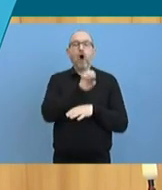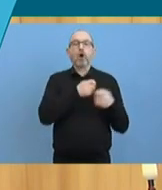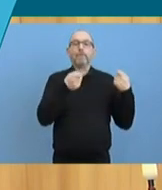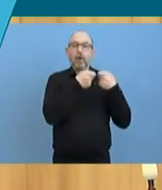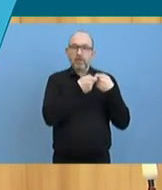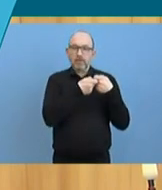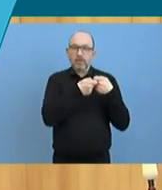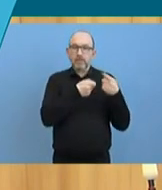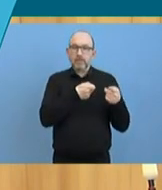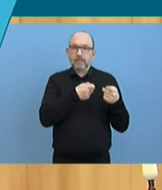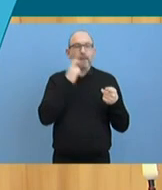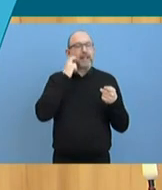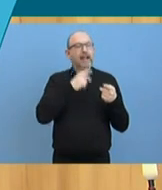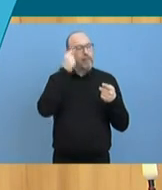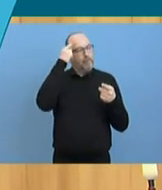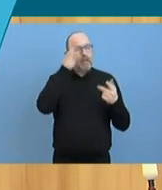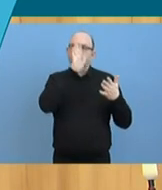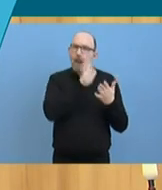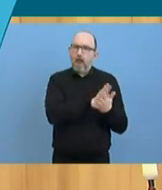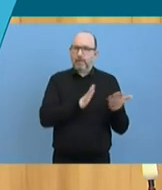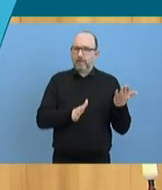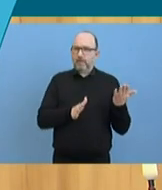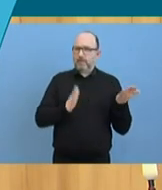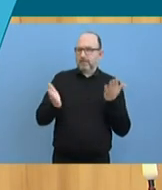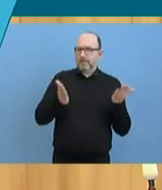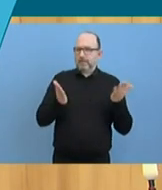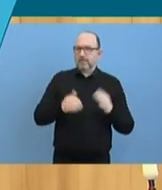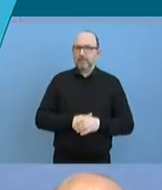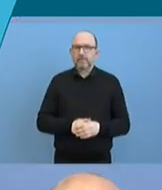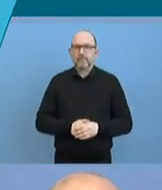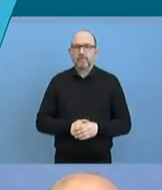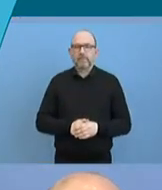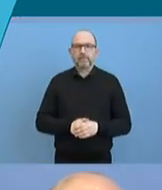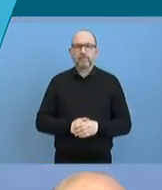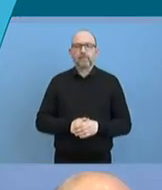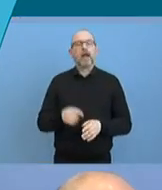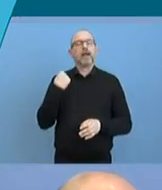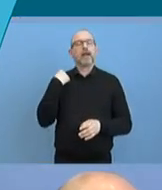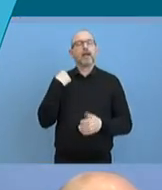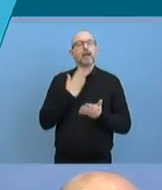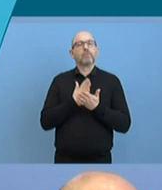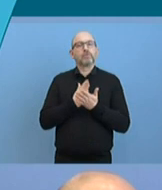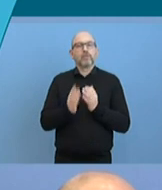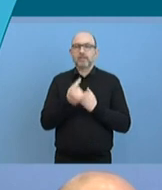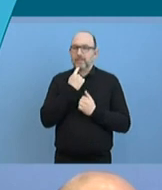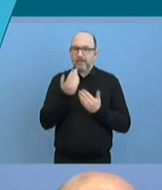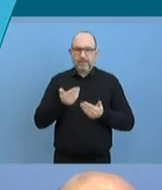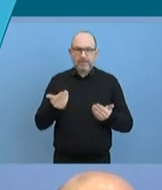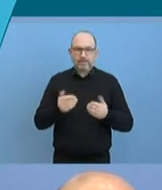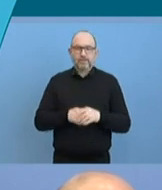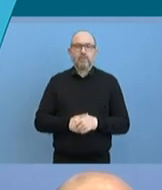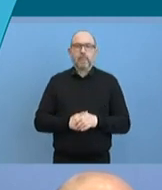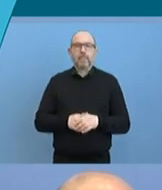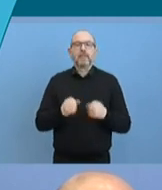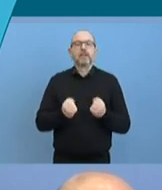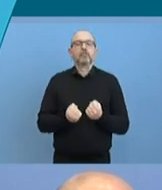ihre alte Meinung. Also wie gesagt, wir haben ja eben ausgeführt, dass wir beim Stabilitäts- und